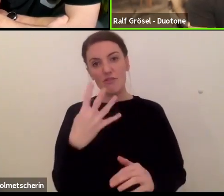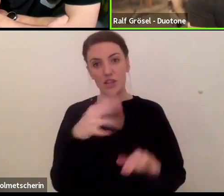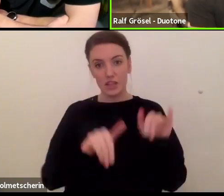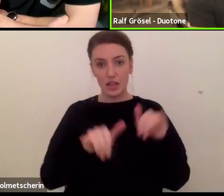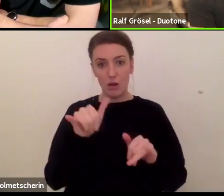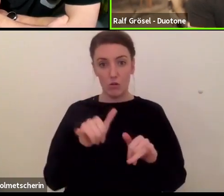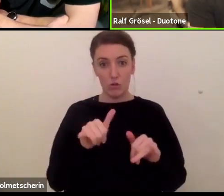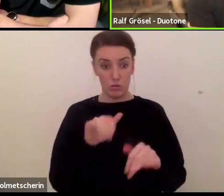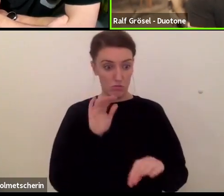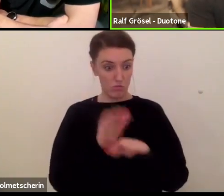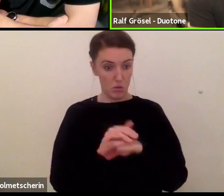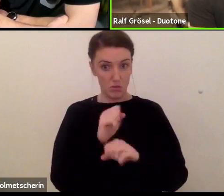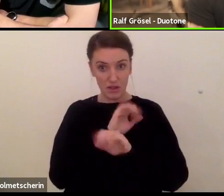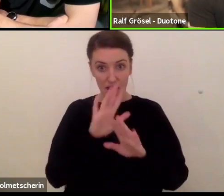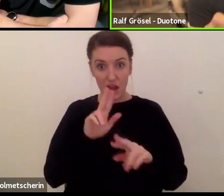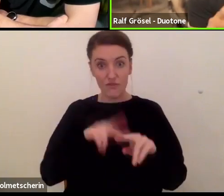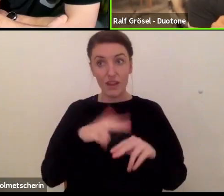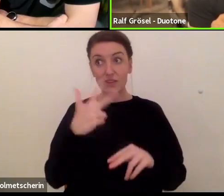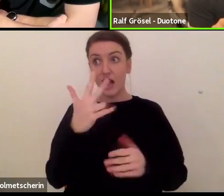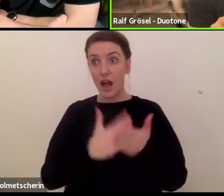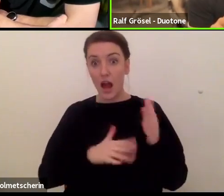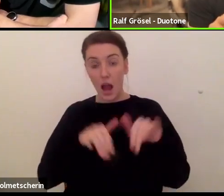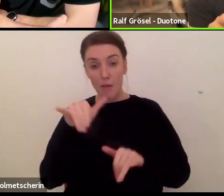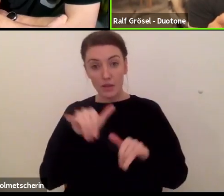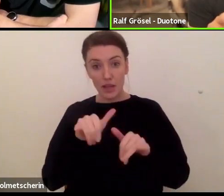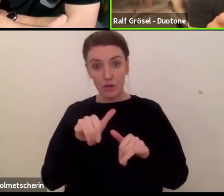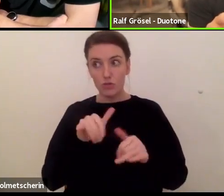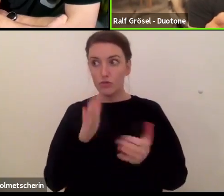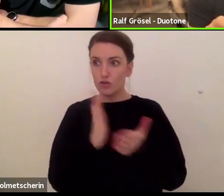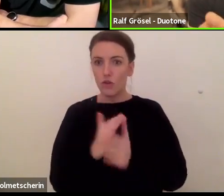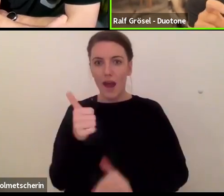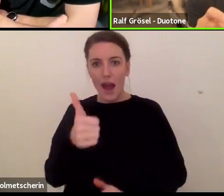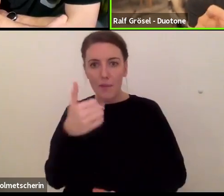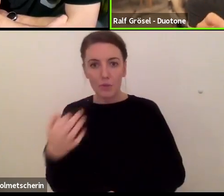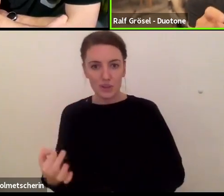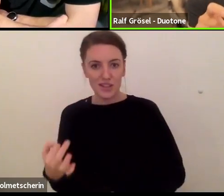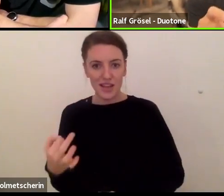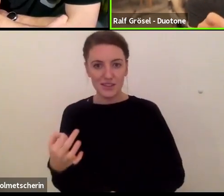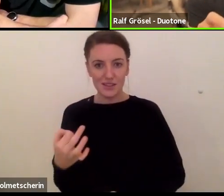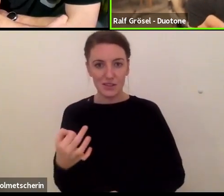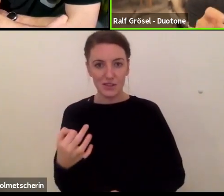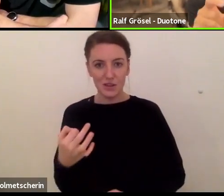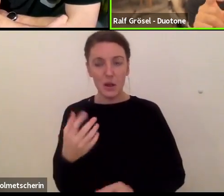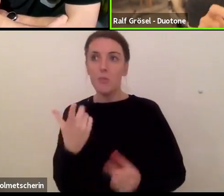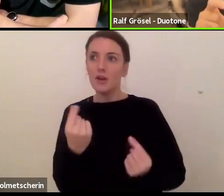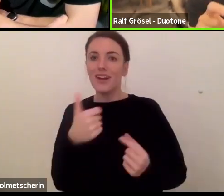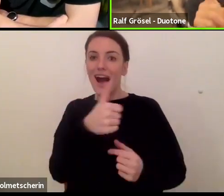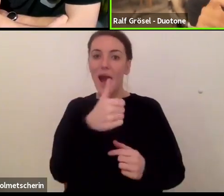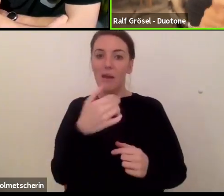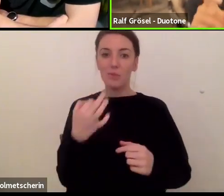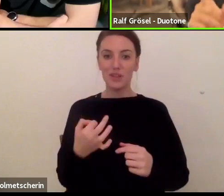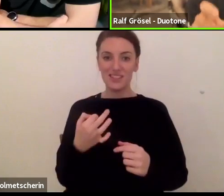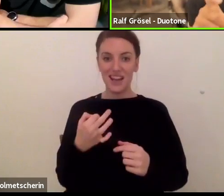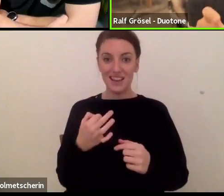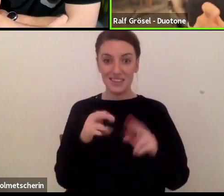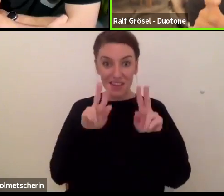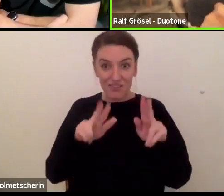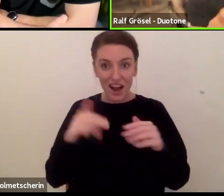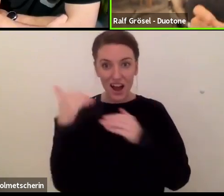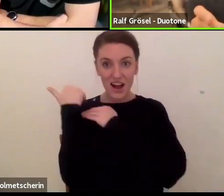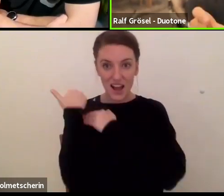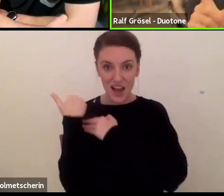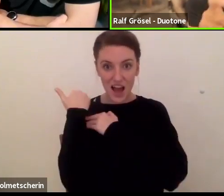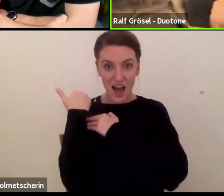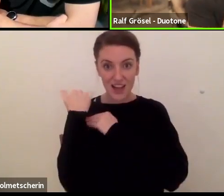Kilo wären, 300 Kilo, dann wäre das ein Prozent. Das heißt, also ein Prozent der eigentlichen Last, diese Leine